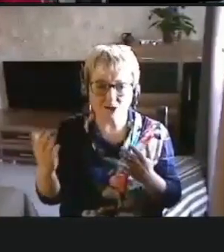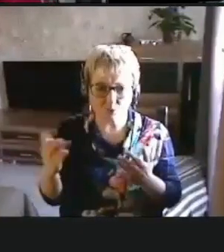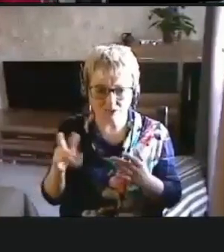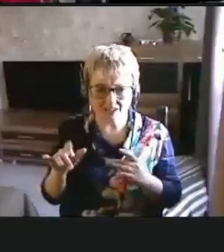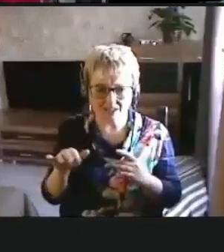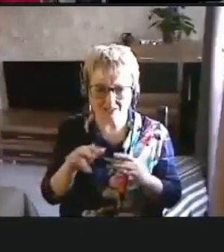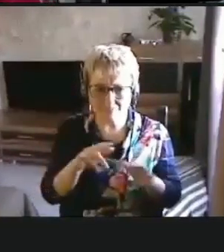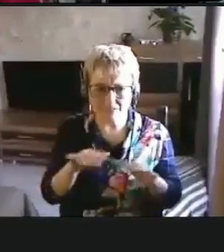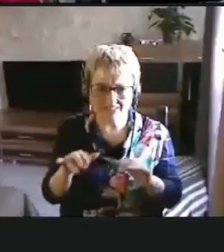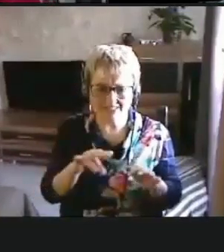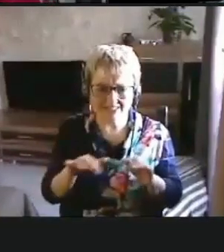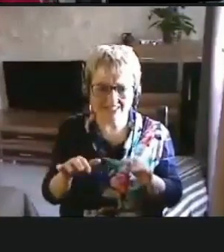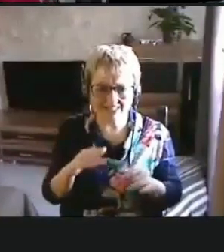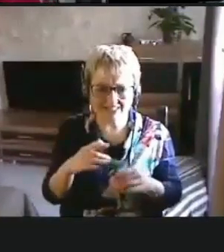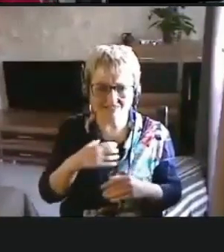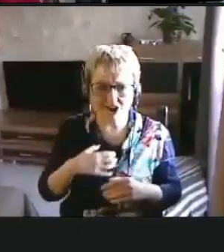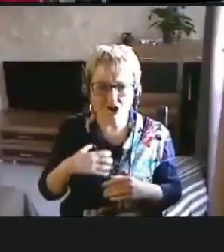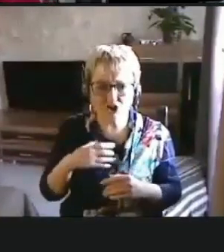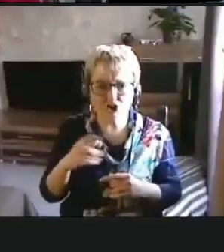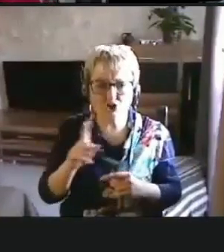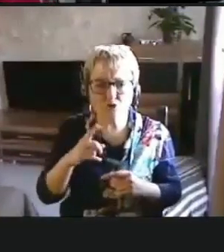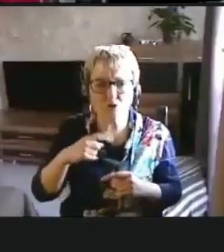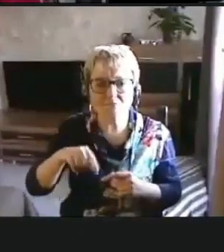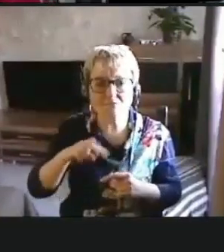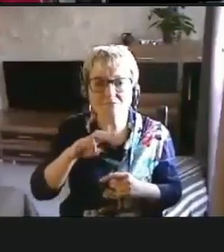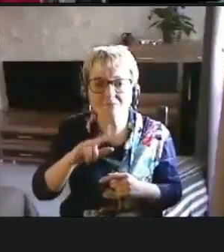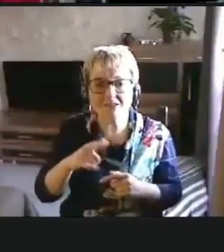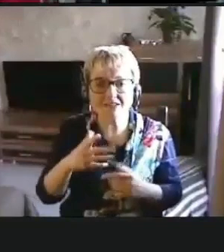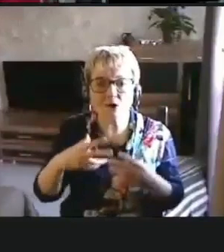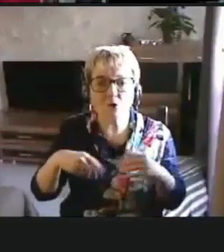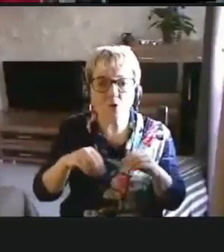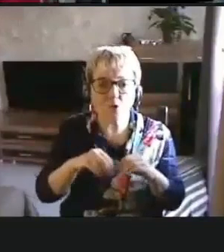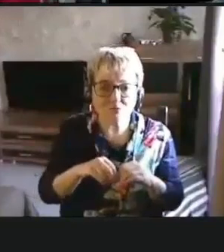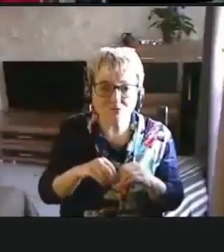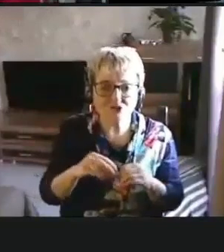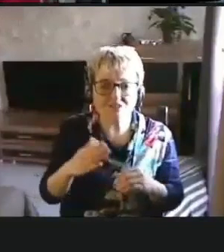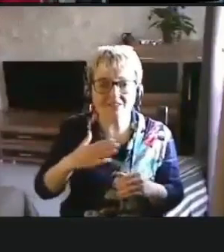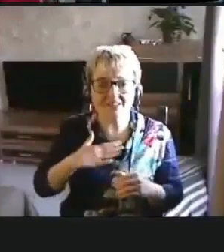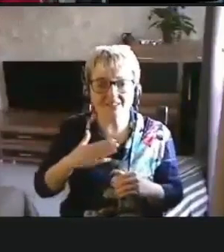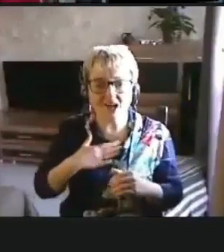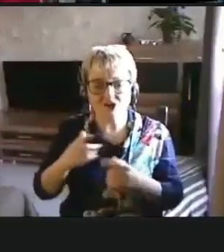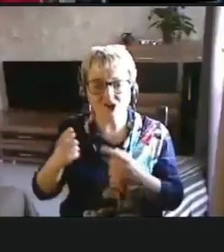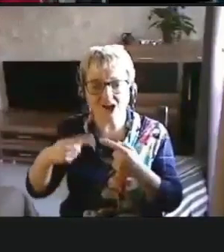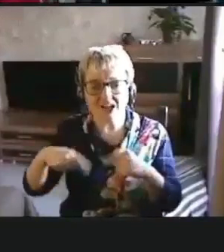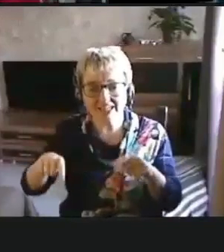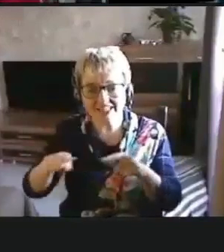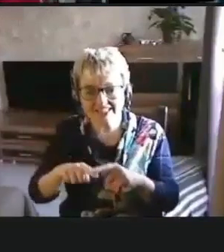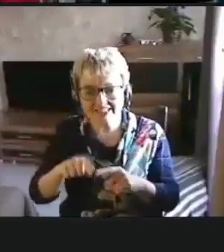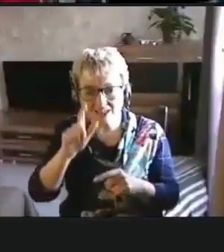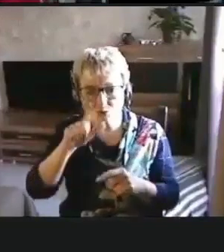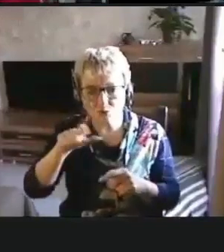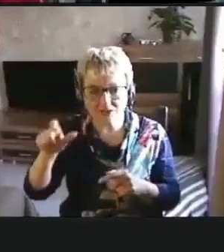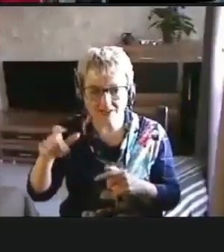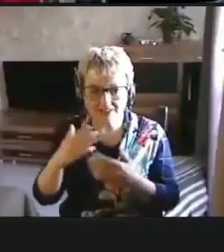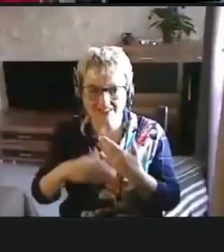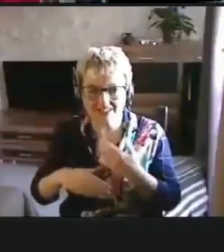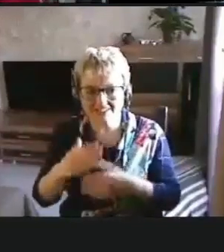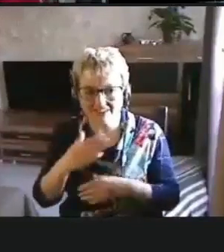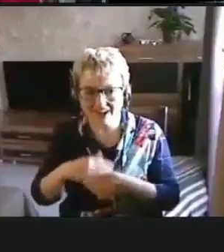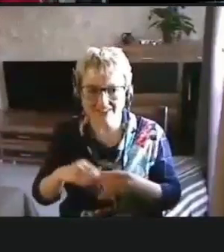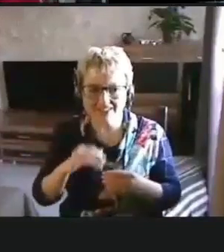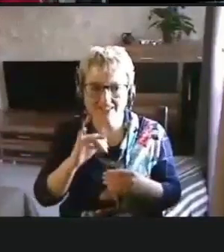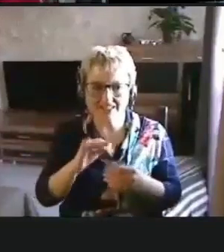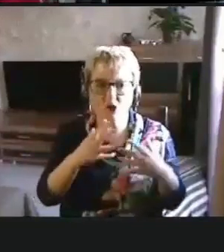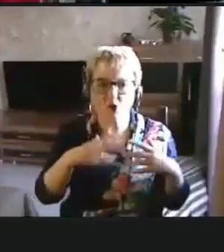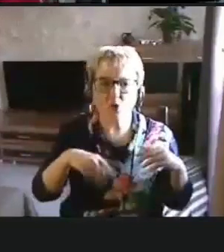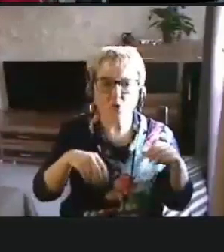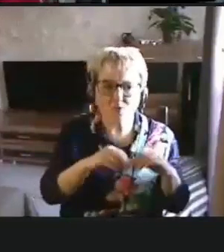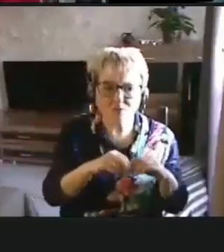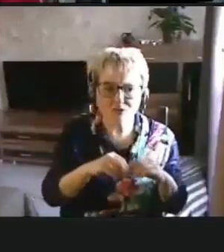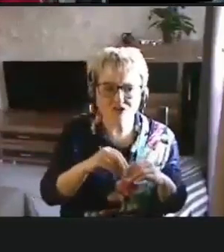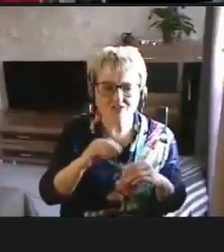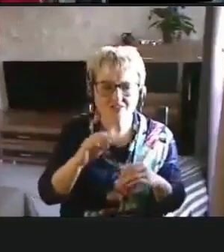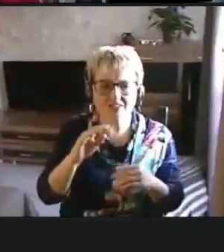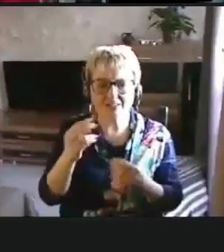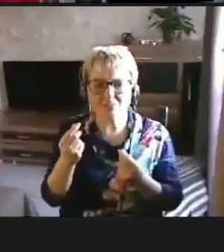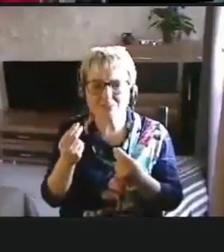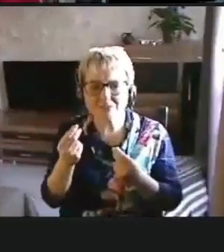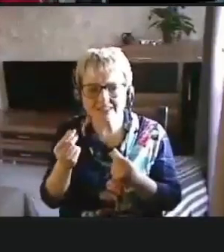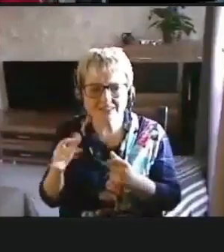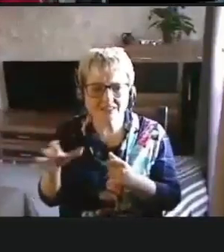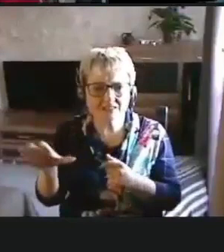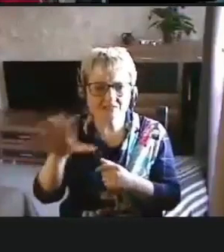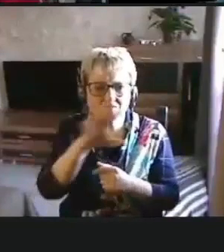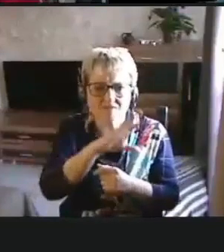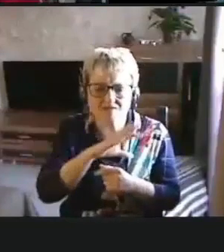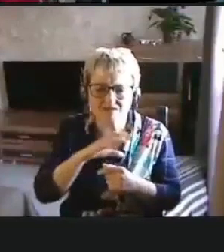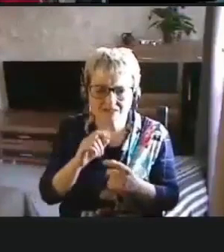важный, что мы и общество, и наши организации людей с аваридностью, и общество, и бизнес, и все, мы